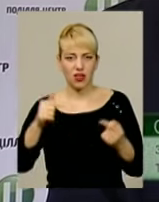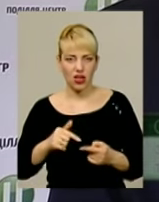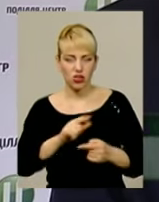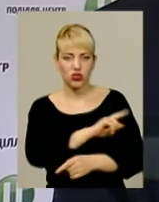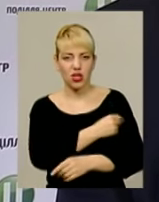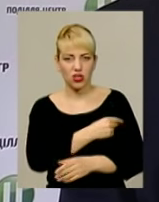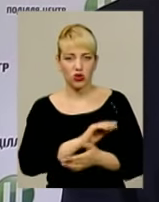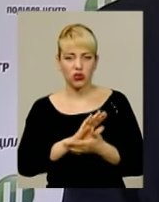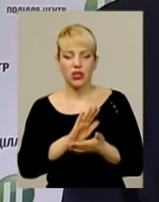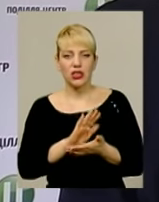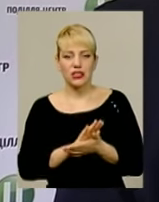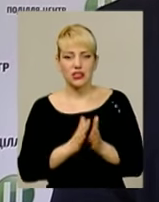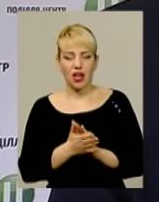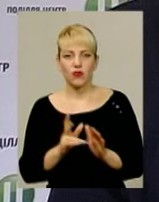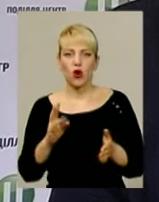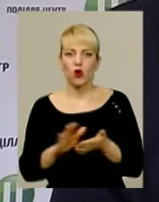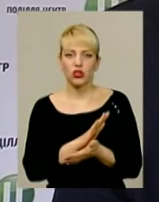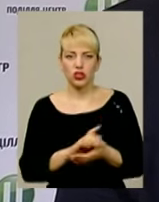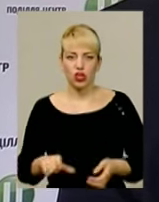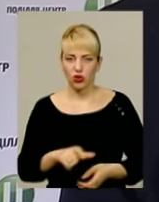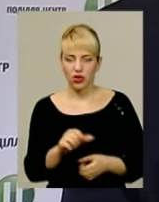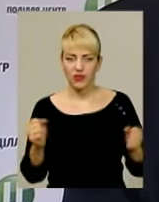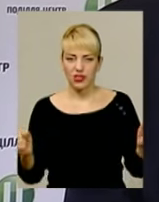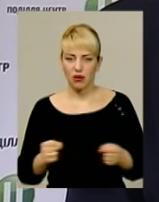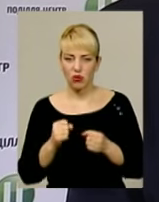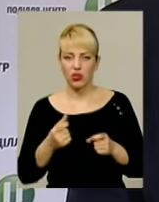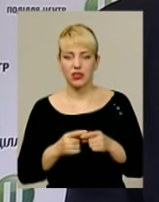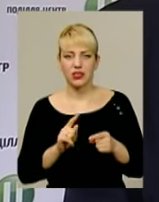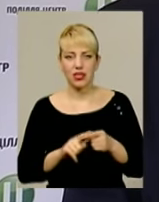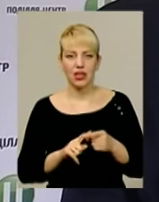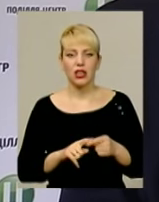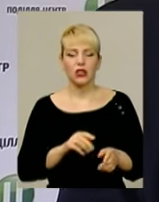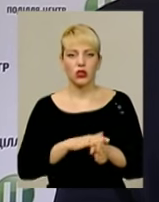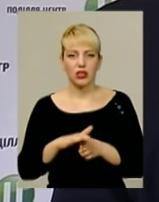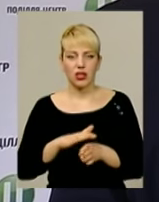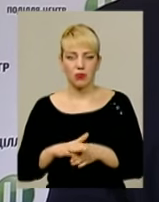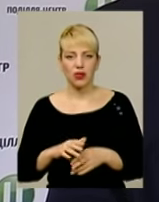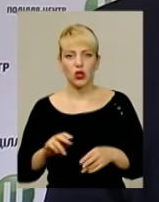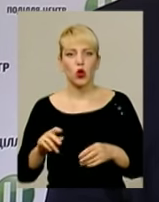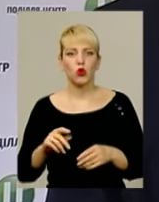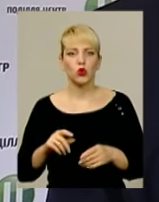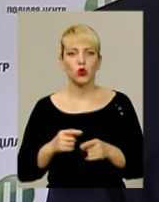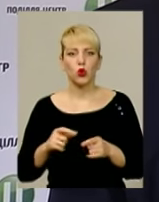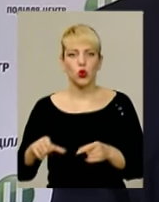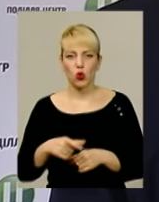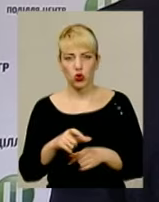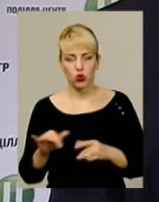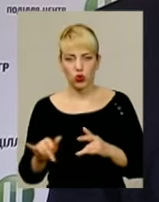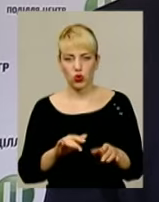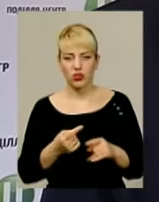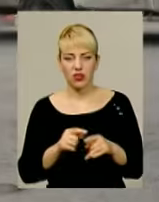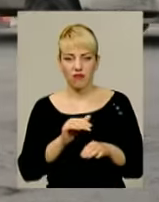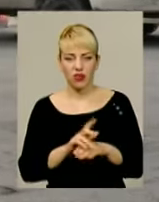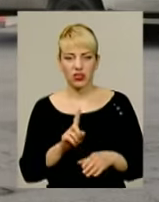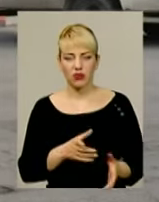це очистка дорів в зимовий період, це дотримання схеми організації дорожнього руху. Це ті фактори, на підставі яких вже були подані